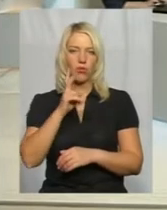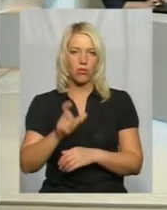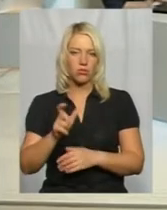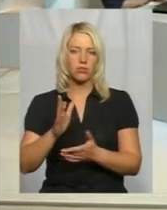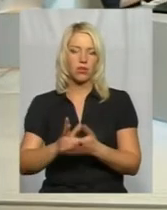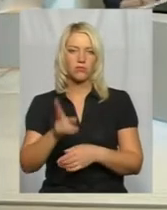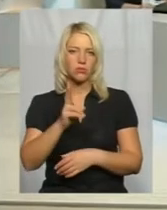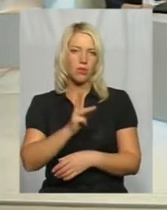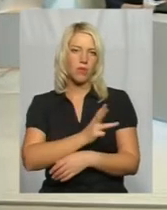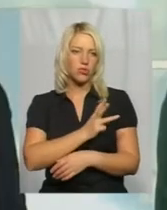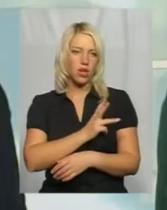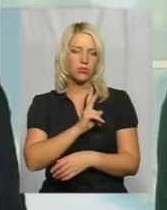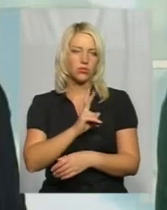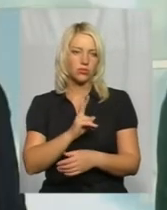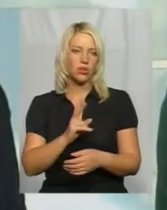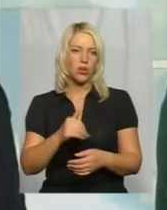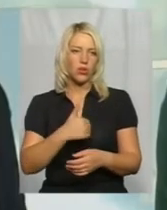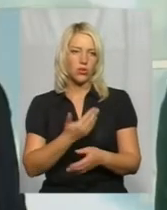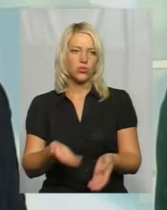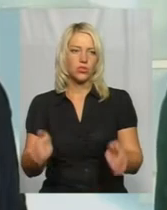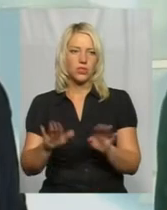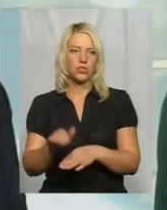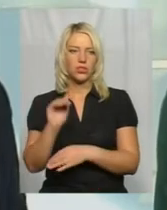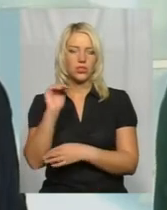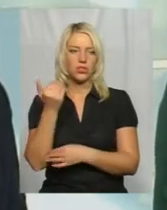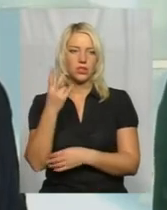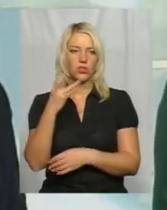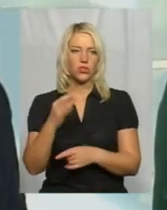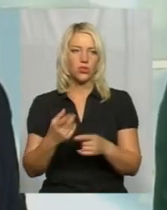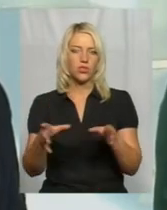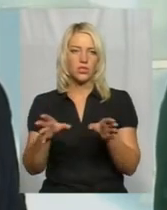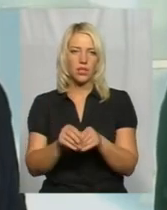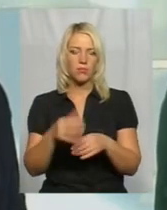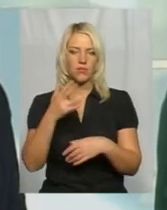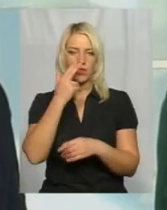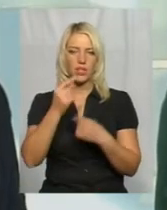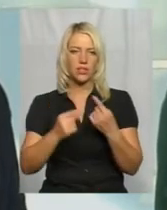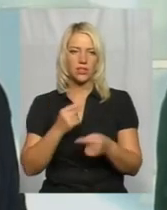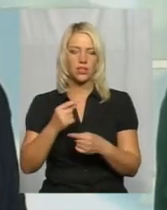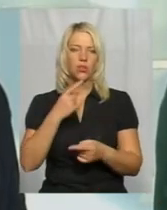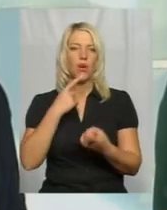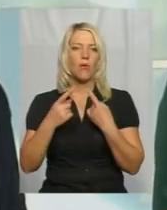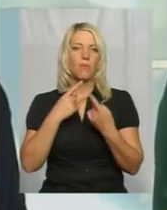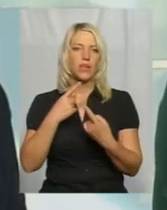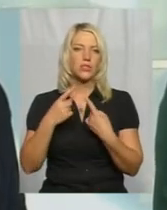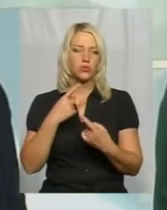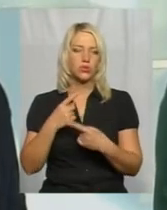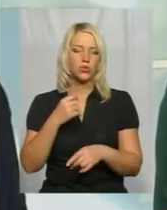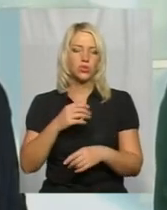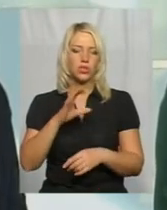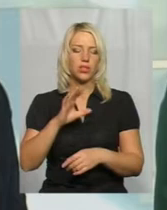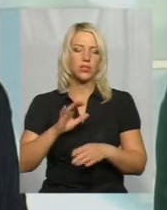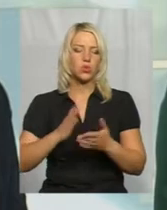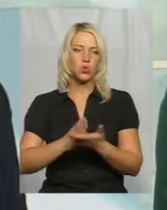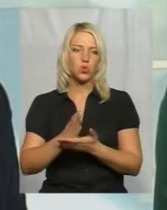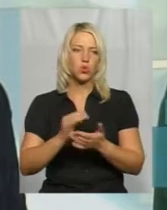виявляють намір залишити дитину. Проте з ними вже традиційно працюють як служби в справах